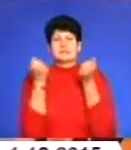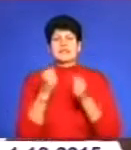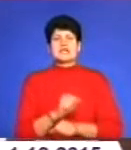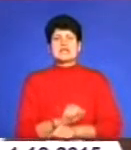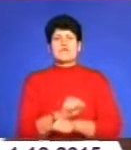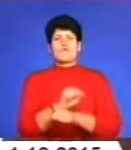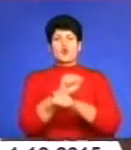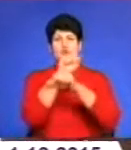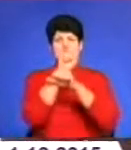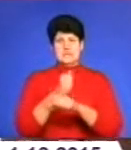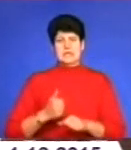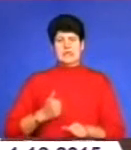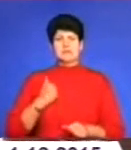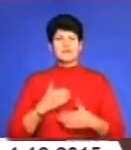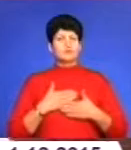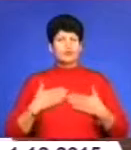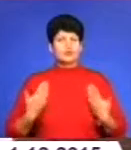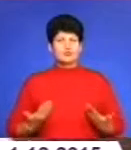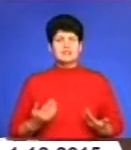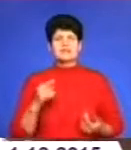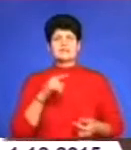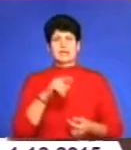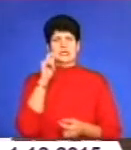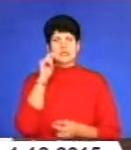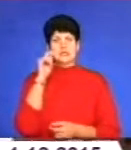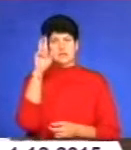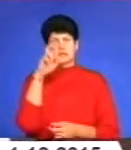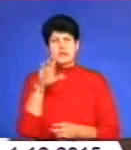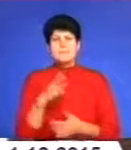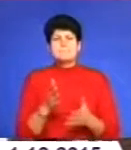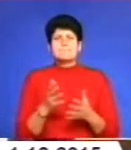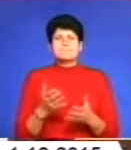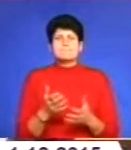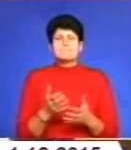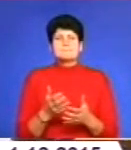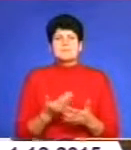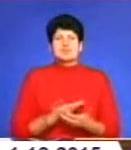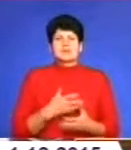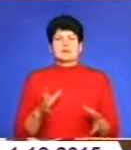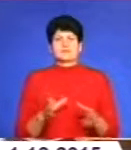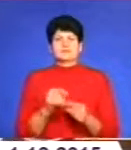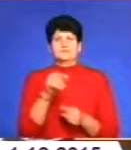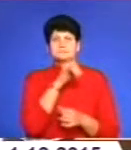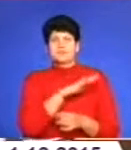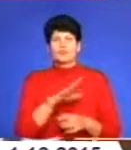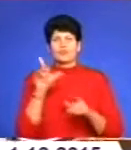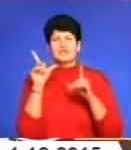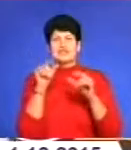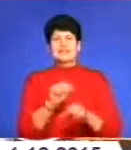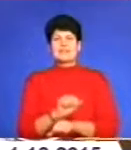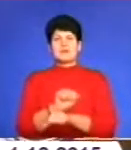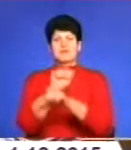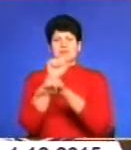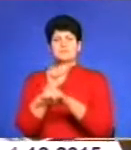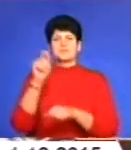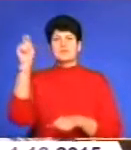Ми більше не хочемо жити в такій країні. І більше жити з ними не будемо в цій країні. Поїхали на Майдан, приїхали зранку,